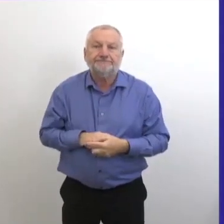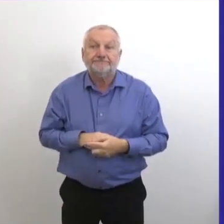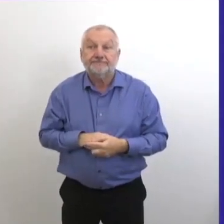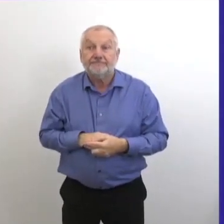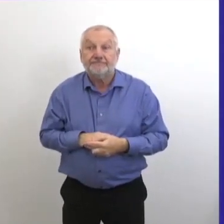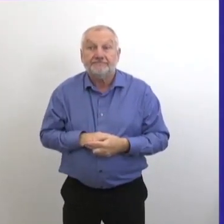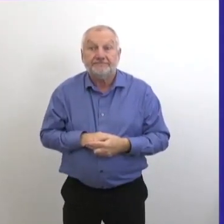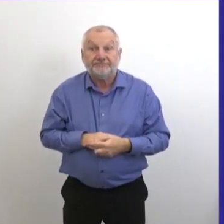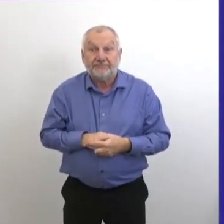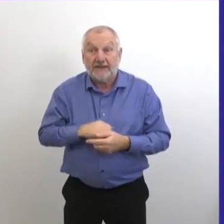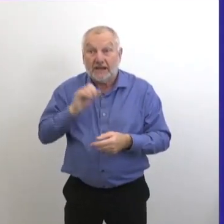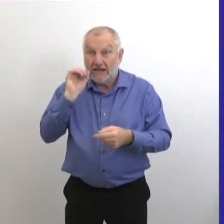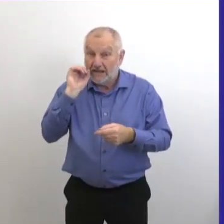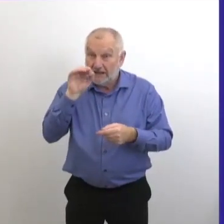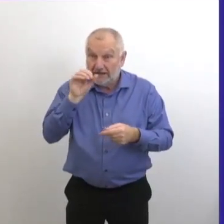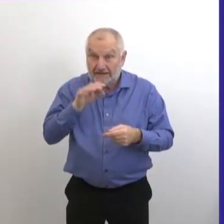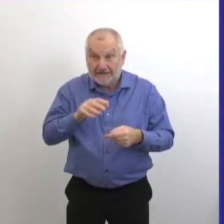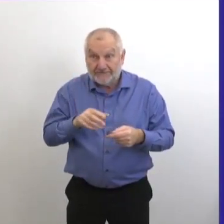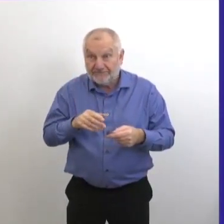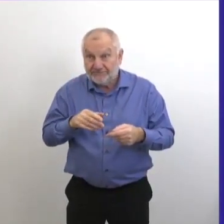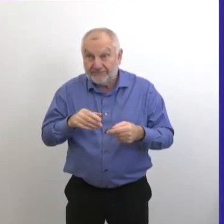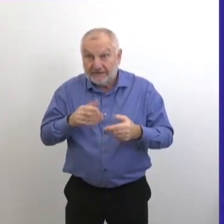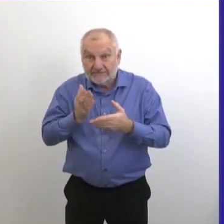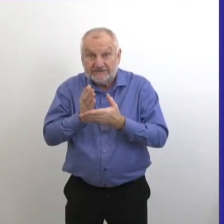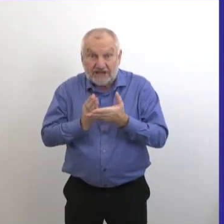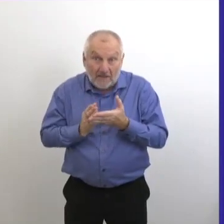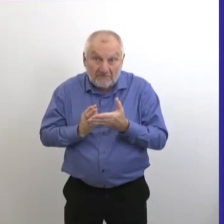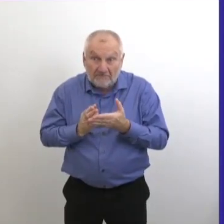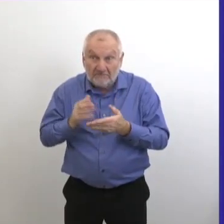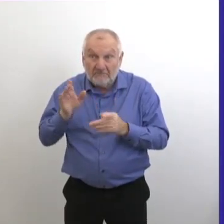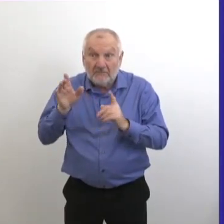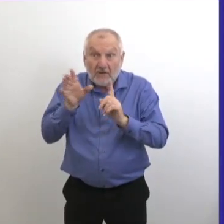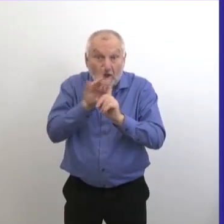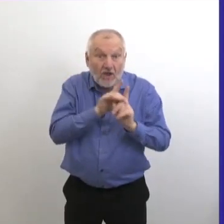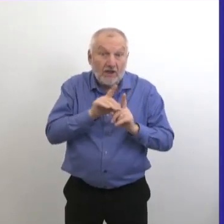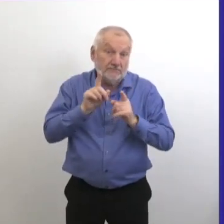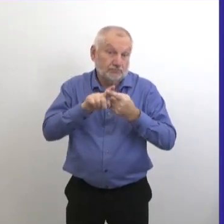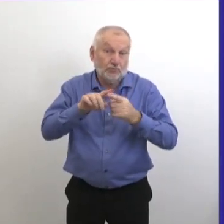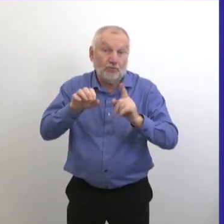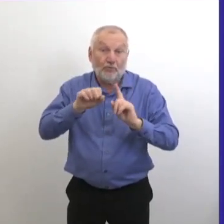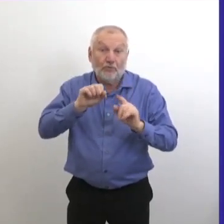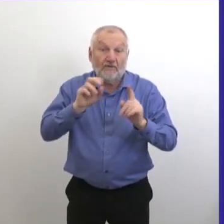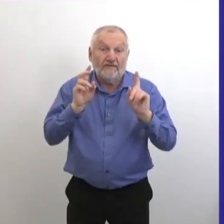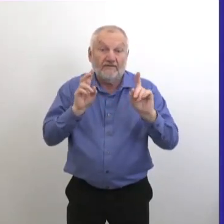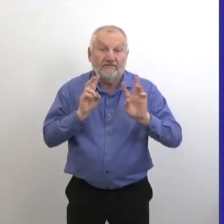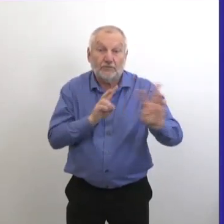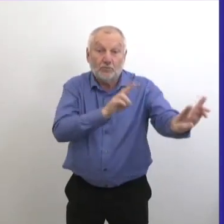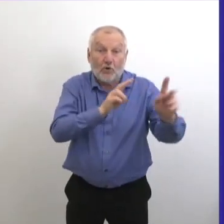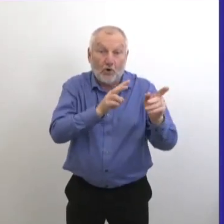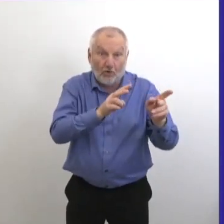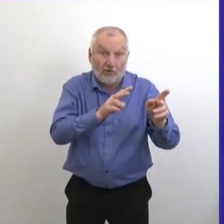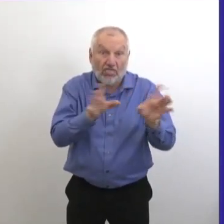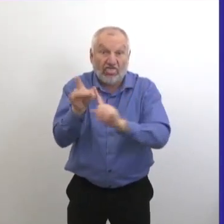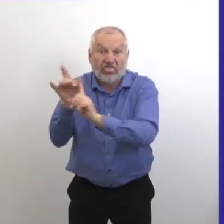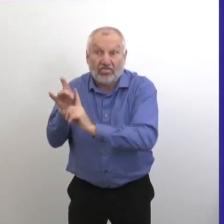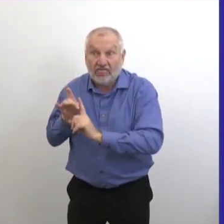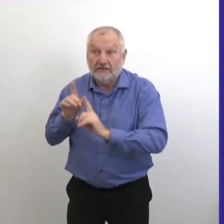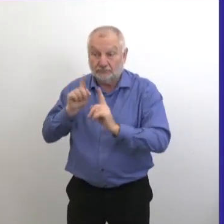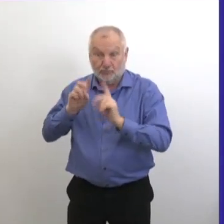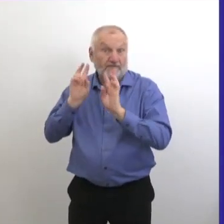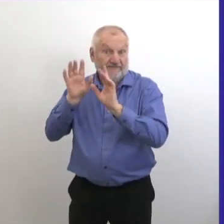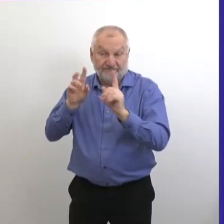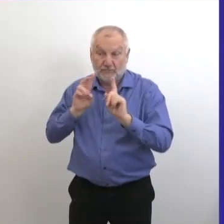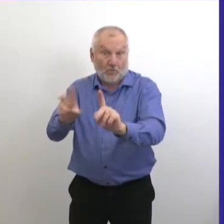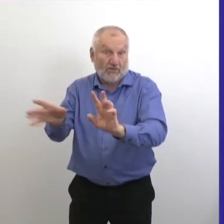expression possible à des funérailles le 27 novembre. Donc, c'est un individu qui était à des funérailles